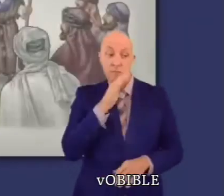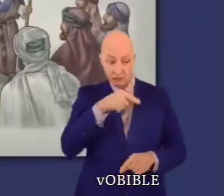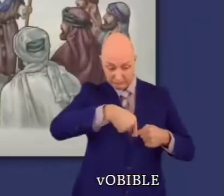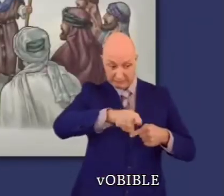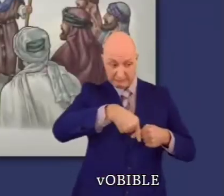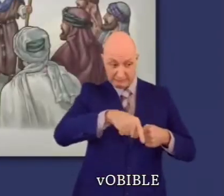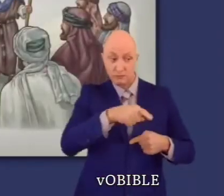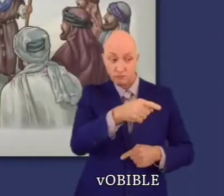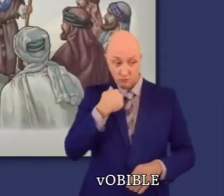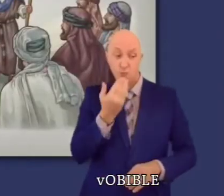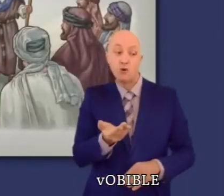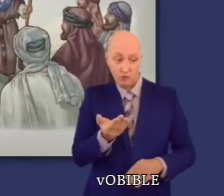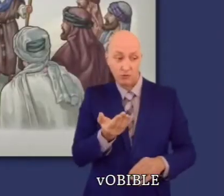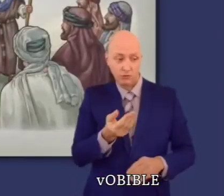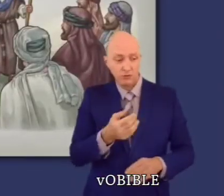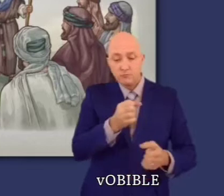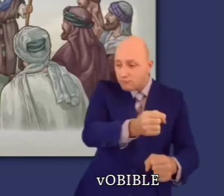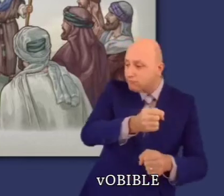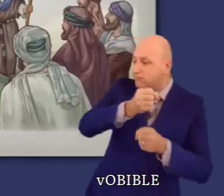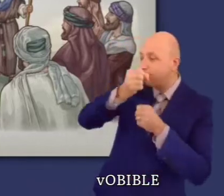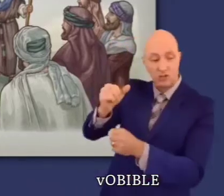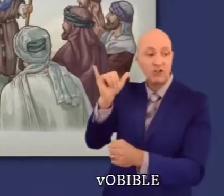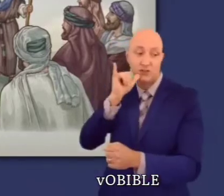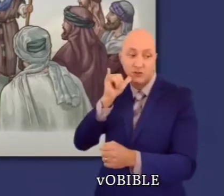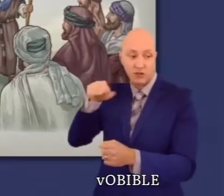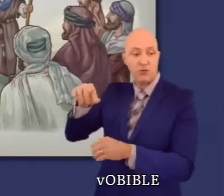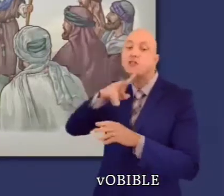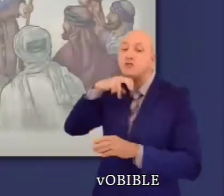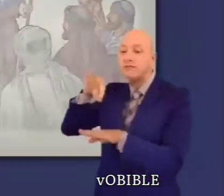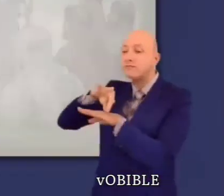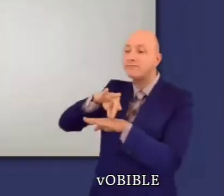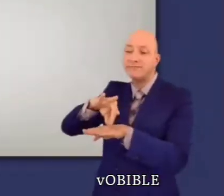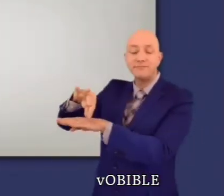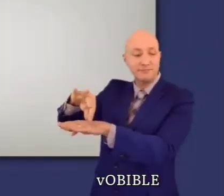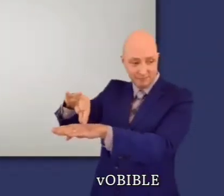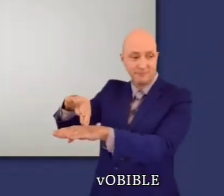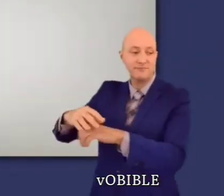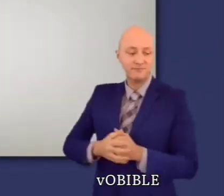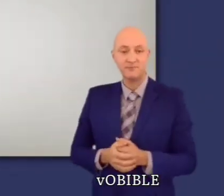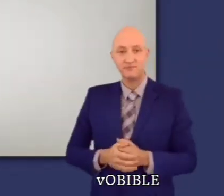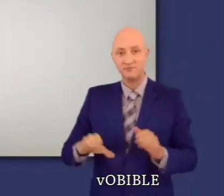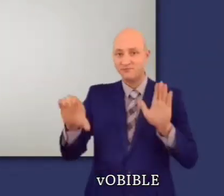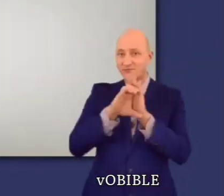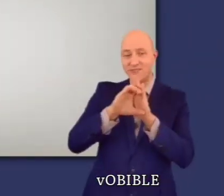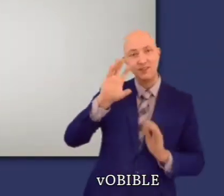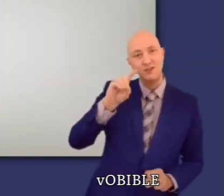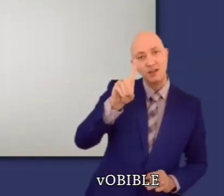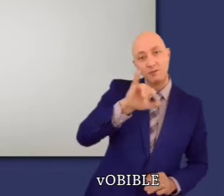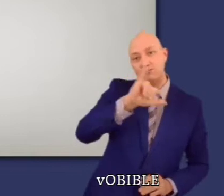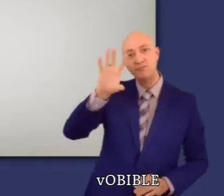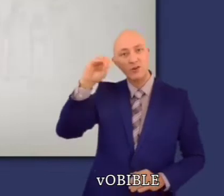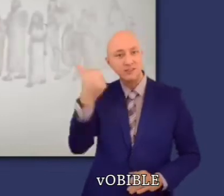Jéhovah lui demande d'établir Josué comme chef pour qu'il guide Israël en Canaan. Dans les chapitres 31 à 36,